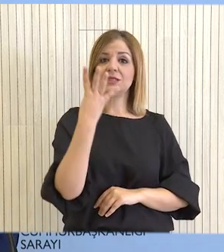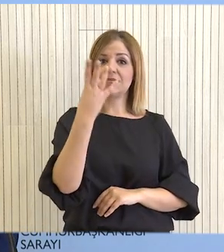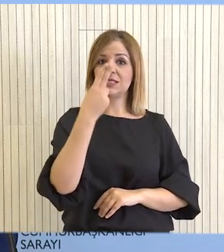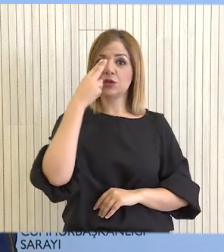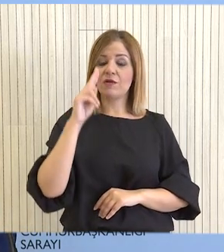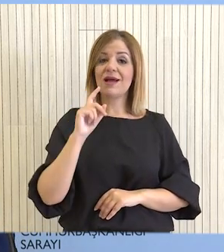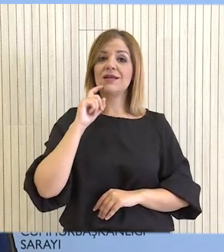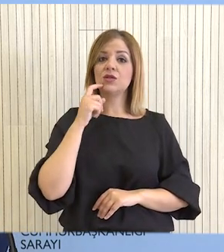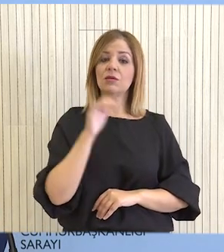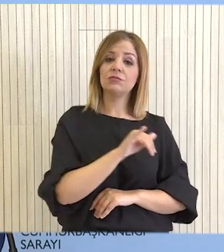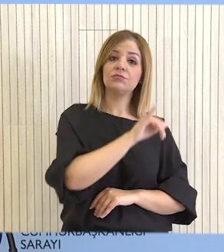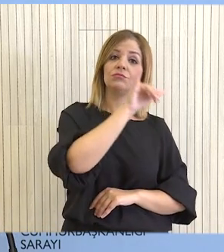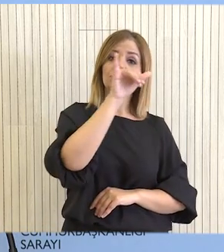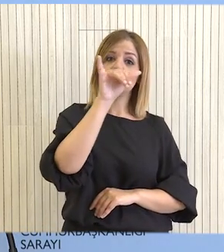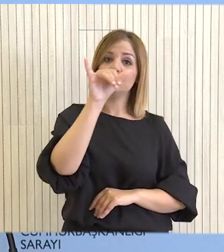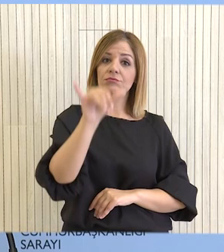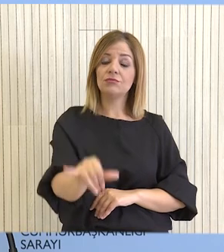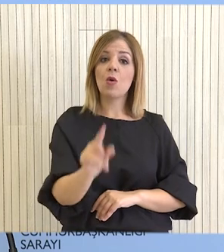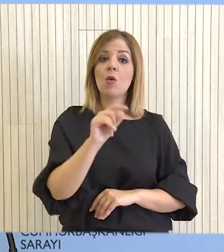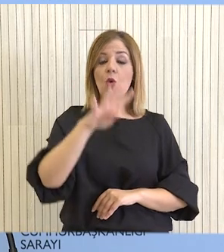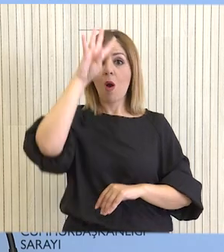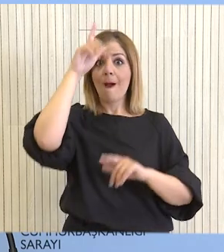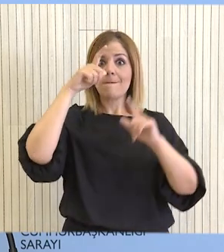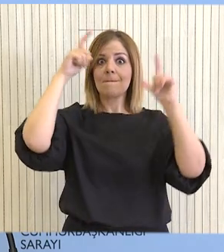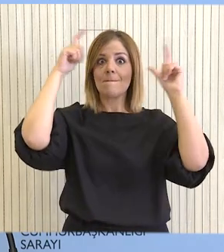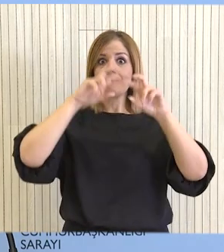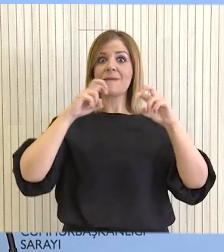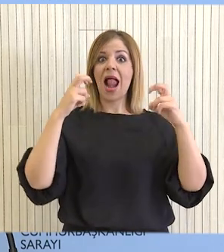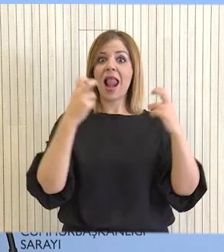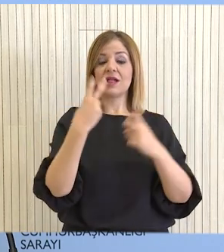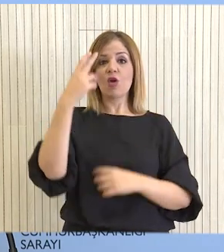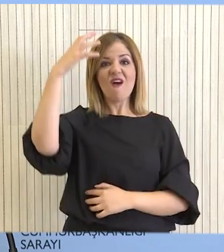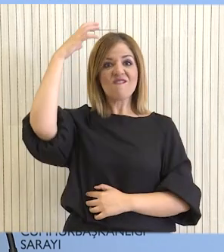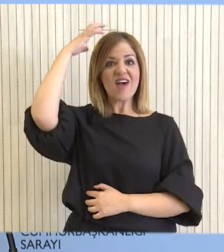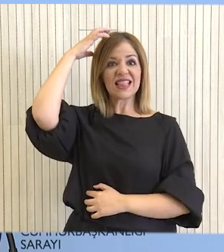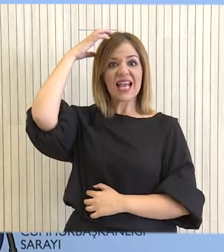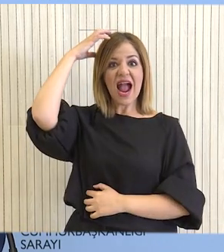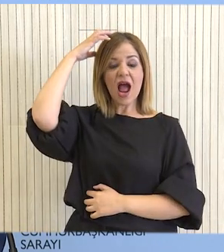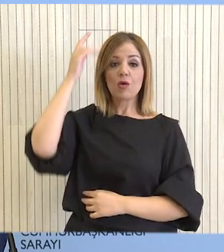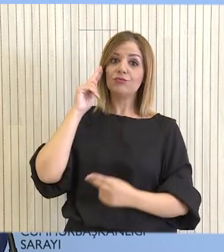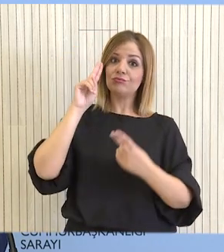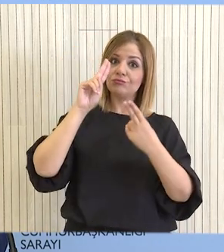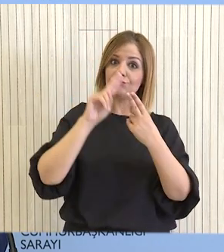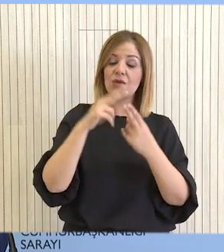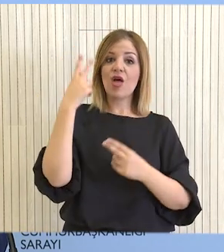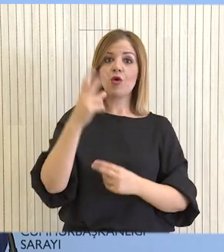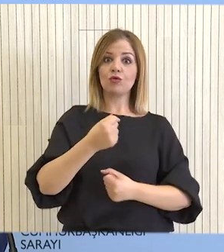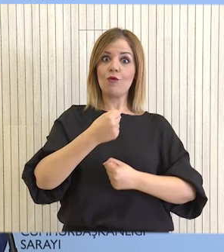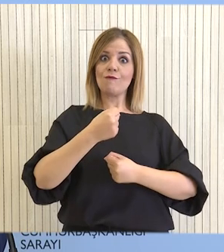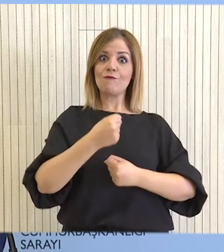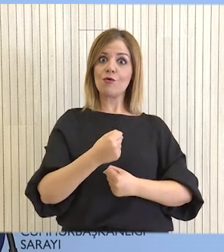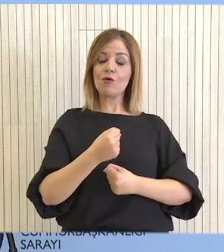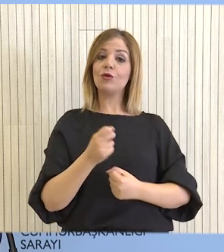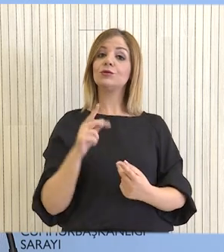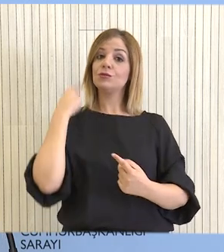ο Πρόεδρος Χρυστοδουλίδης θα μεταβεί στο Αποστολικό Παλάτι, στην πόλη του Βατικανού, όπου θα τύχει υποδοχής από την Ελβετική Φρουρά και θα έχει